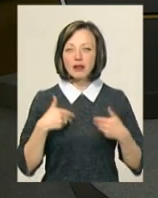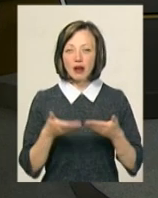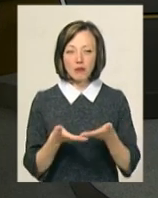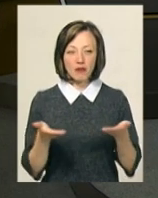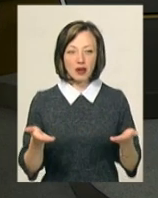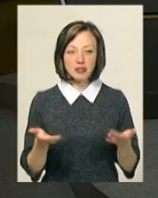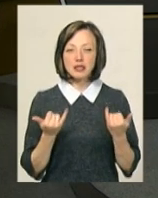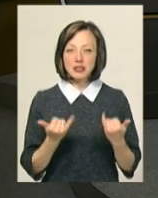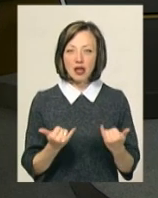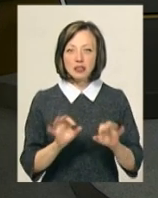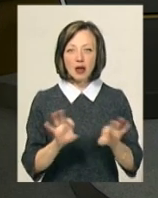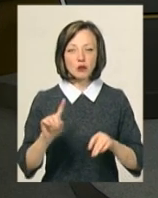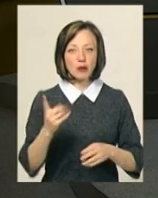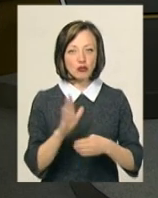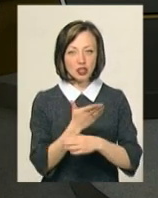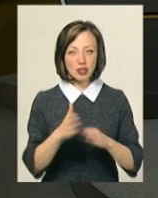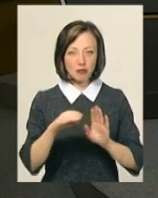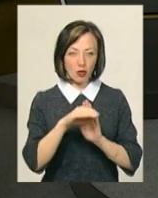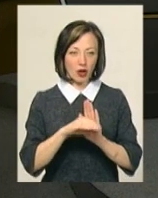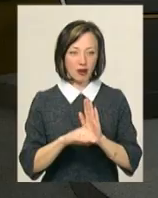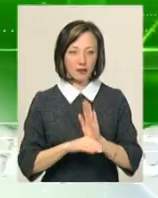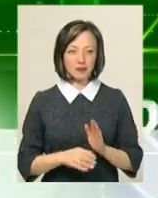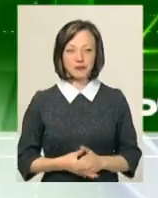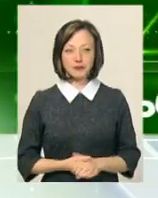вітаємо вас і зараз анонс першої частини програми.